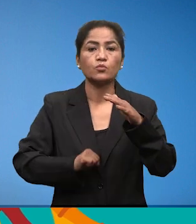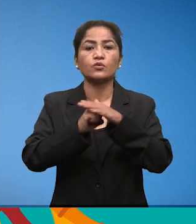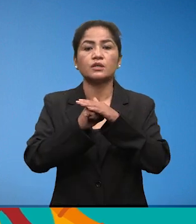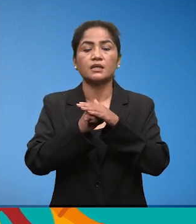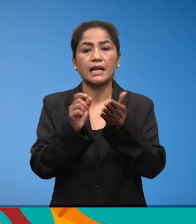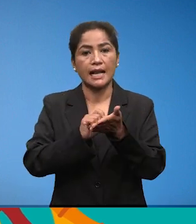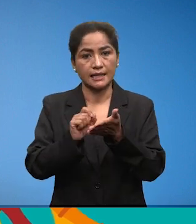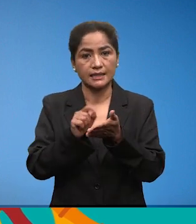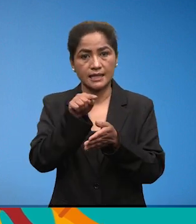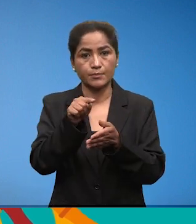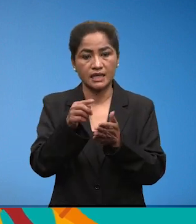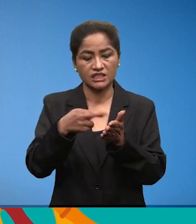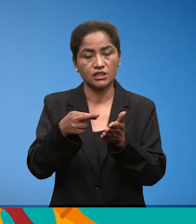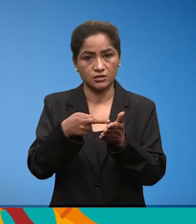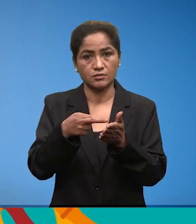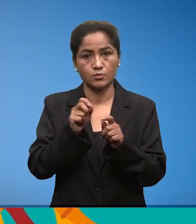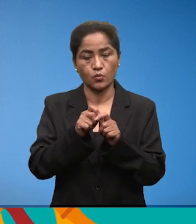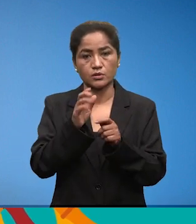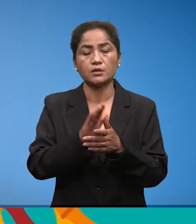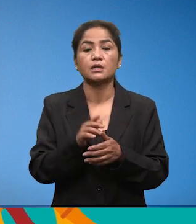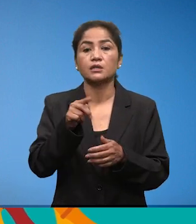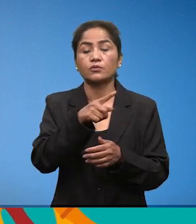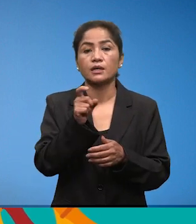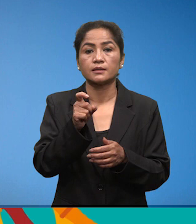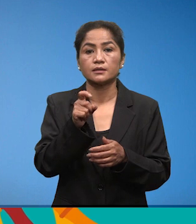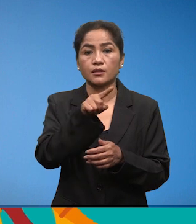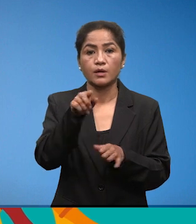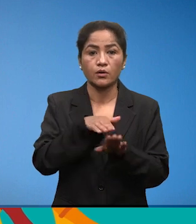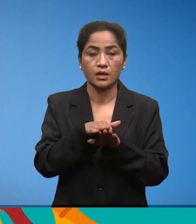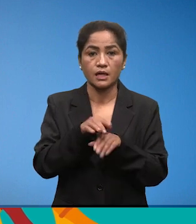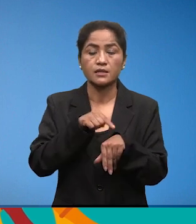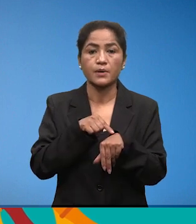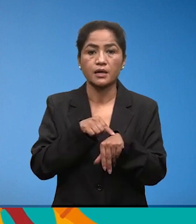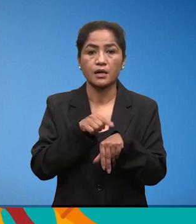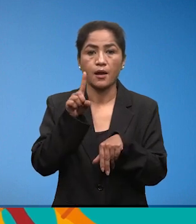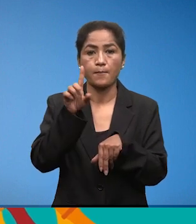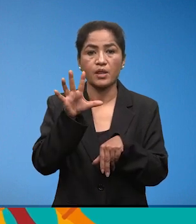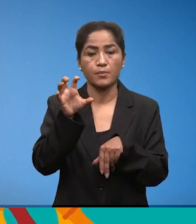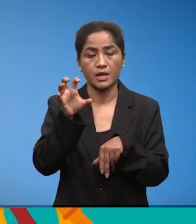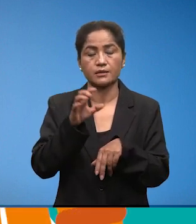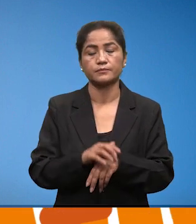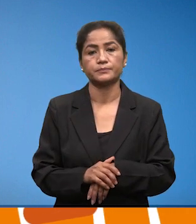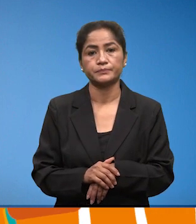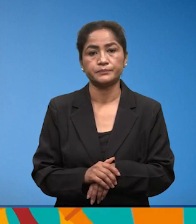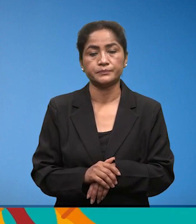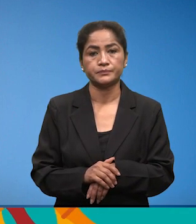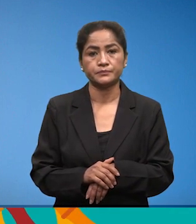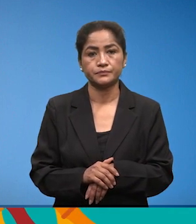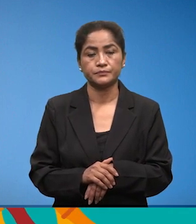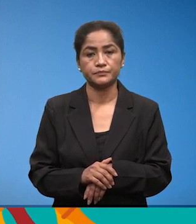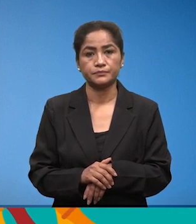कुरा हरूले लेख देई तेहां चित्रपनी कोरने छों। इसका लागी तपय हरूलाई समये पंद्र मिनेट को हुने छा।